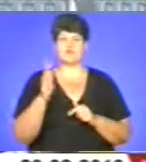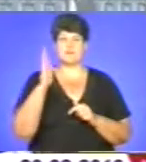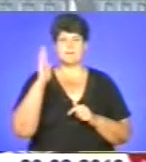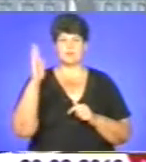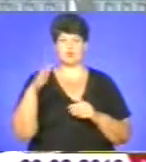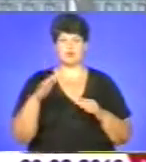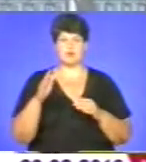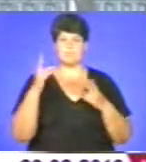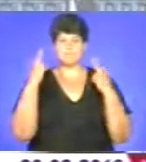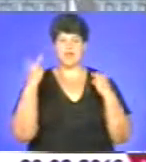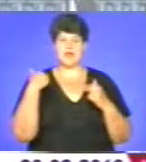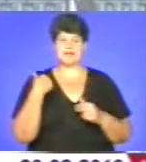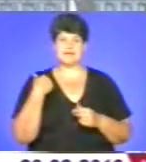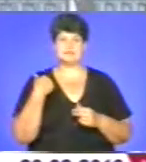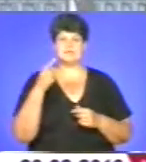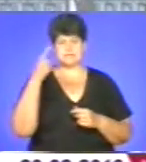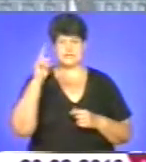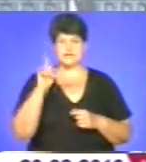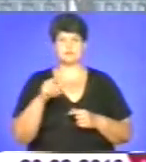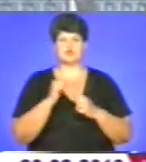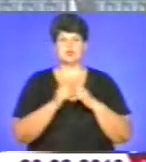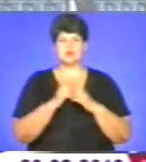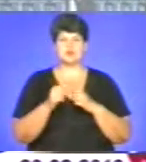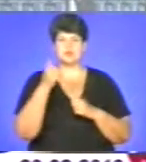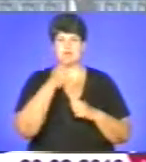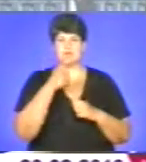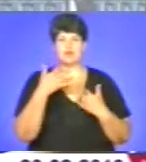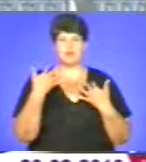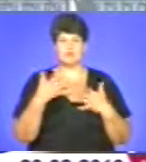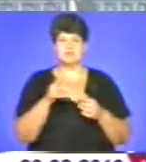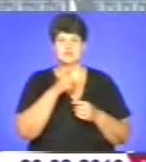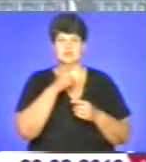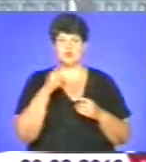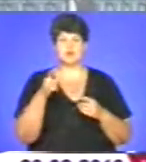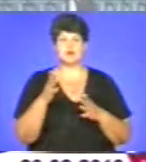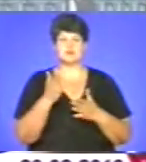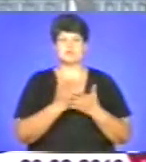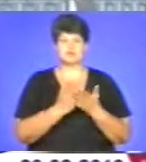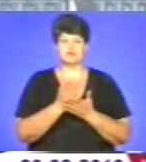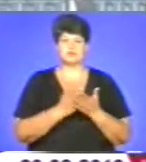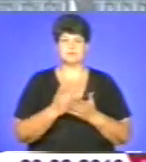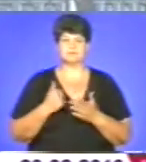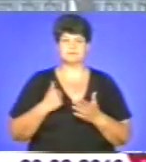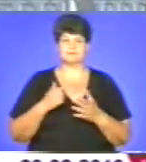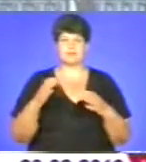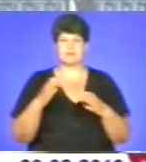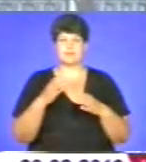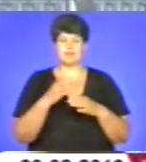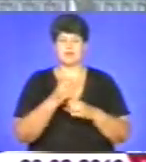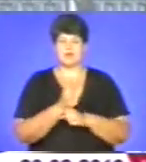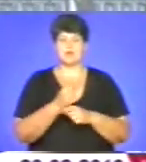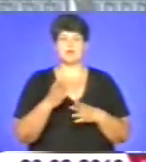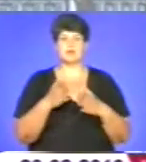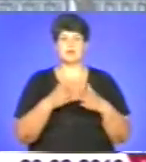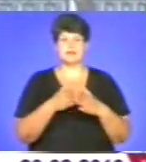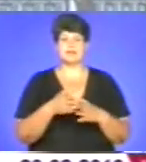моряків. Тому що ми знаємо, що з кожним роком вже у нас строкова служба зменшується, і от корвет Тернопіль, на якому